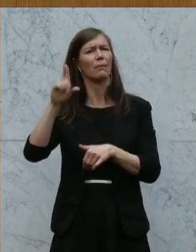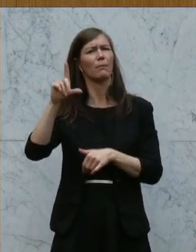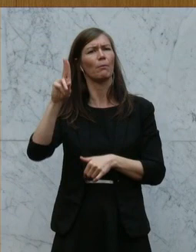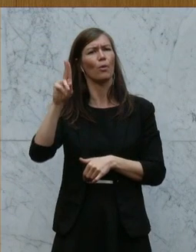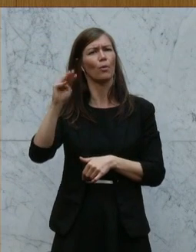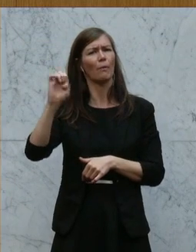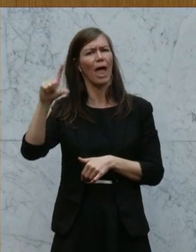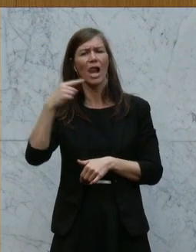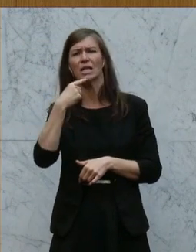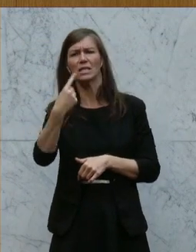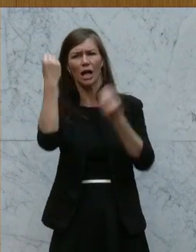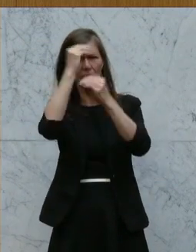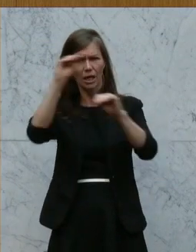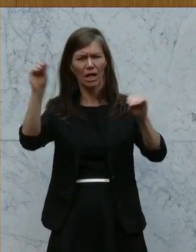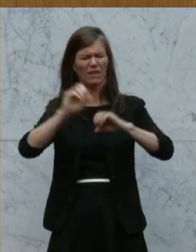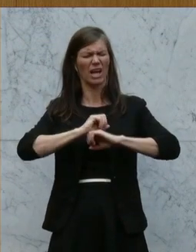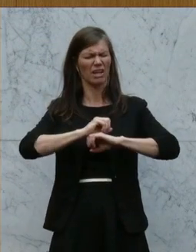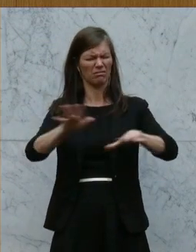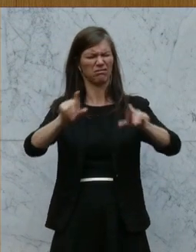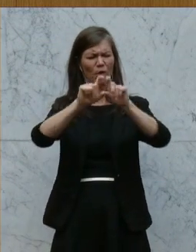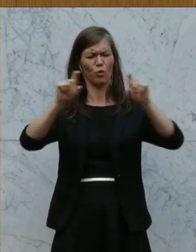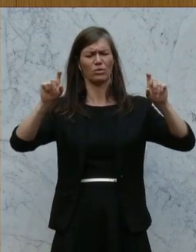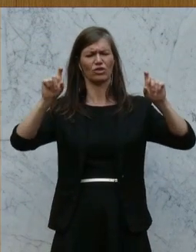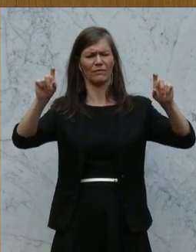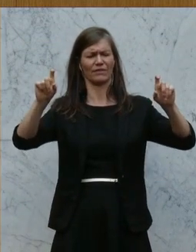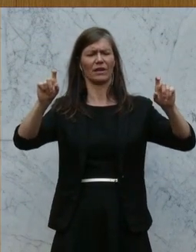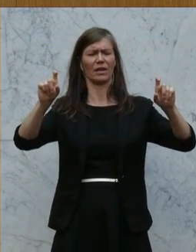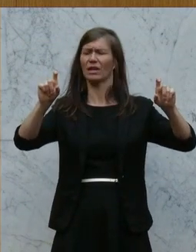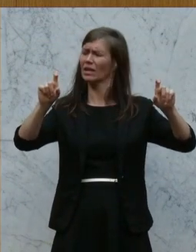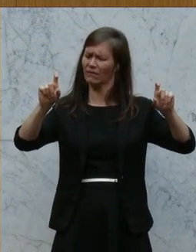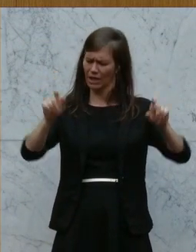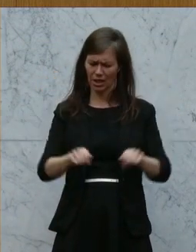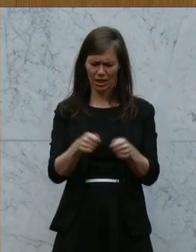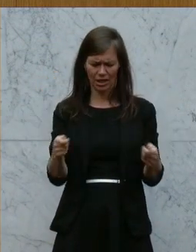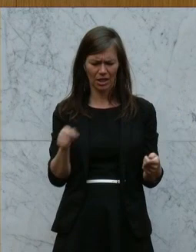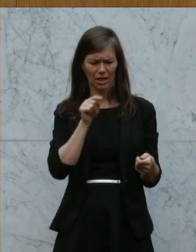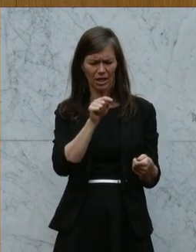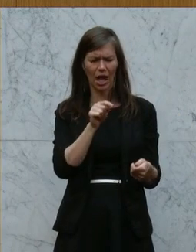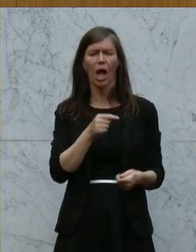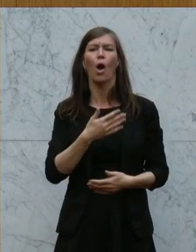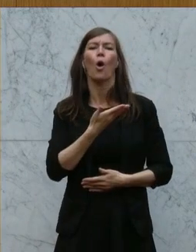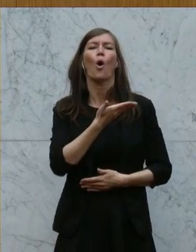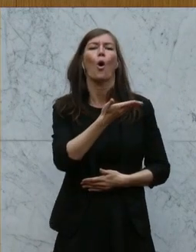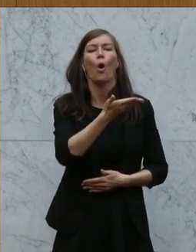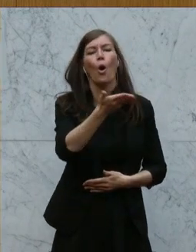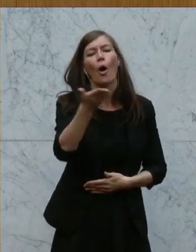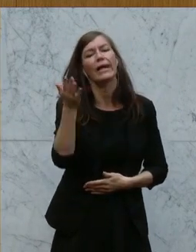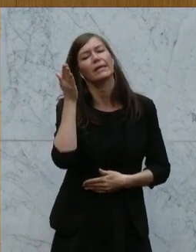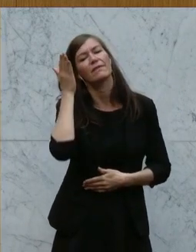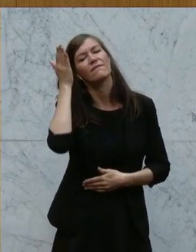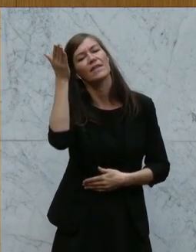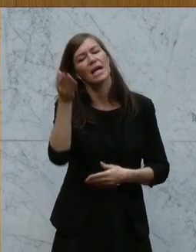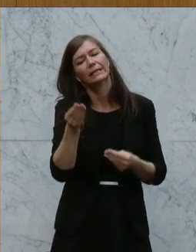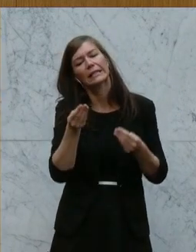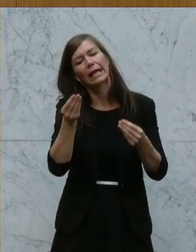Überschrift erinnern bei einem Interview in einem Magazin, wo er gesagt hat, euch wird gegeben werden. Also das